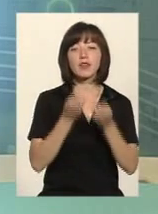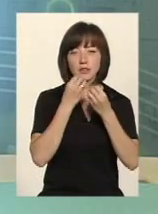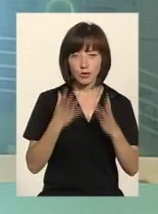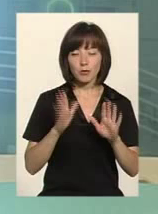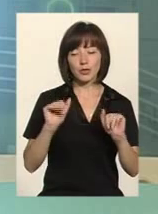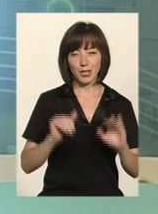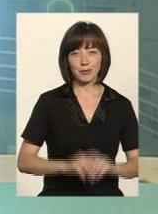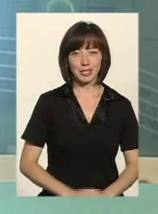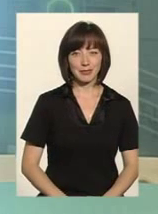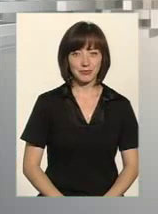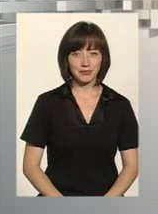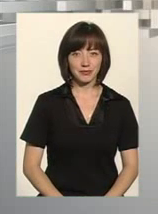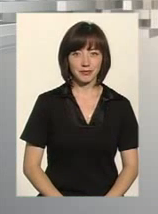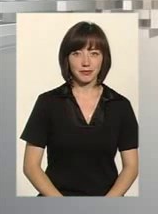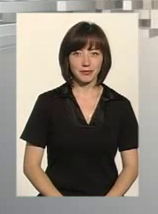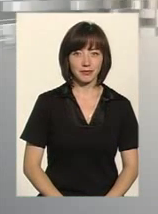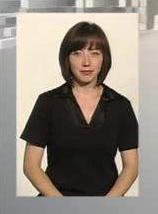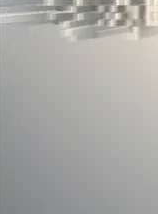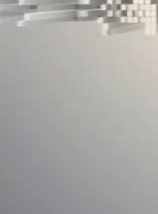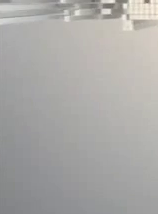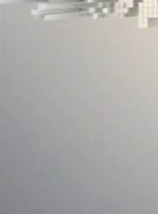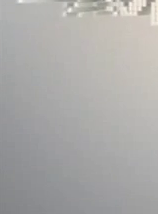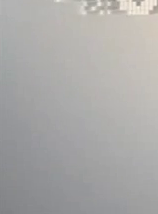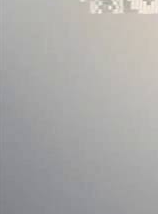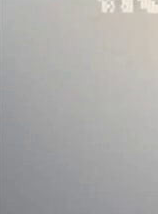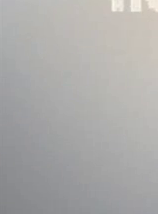все добре, маємо прощатись. Дякую.